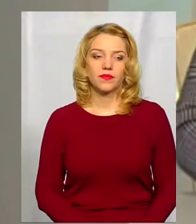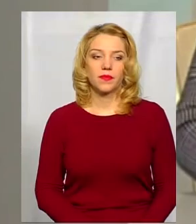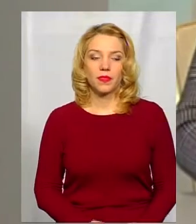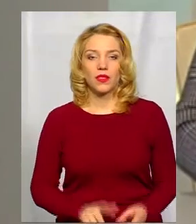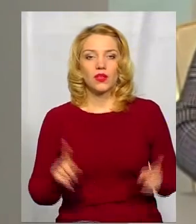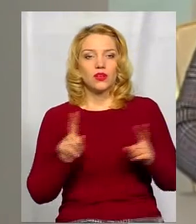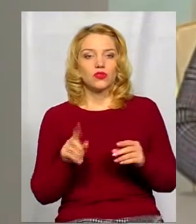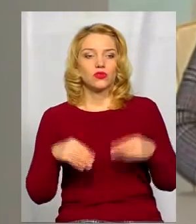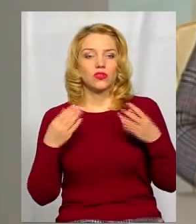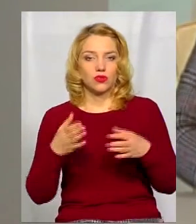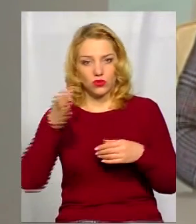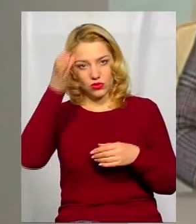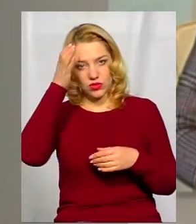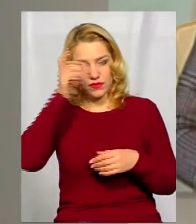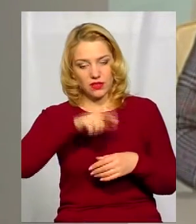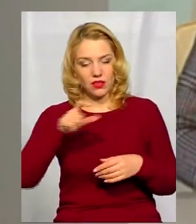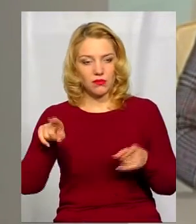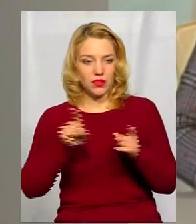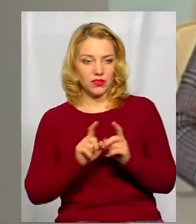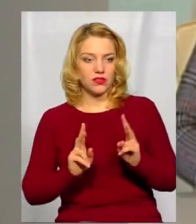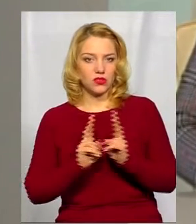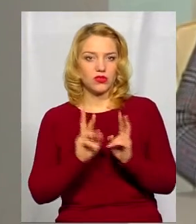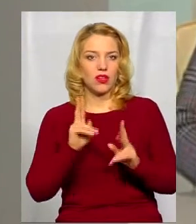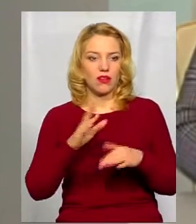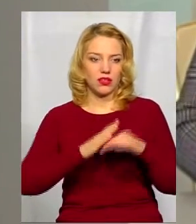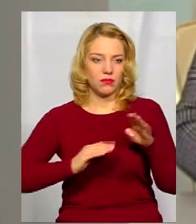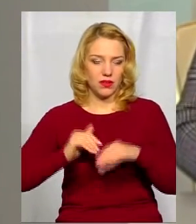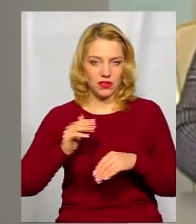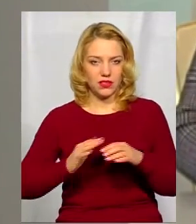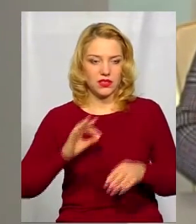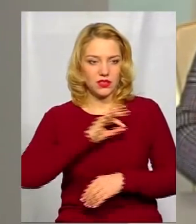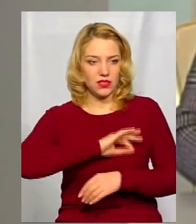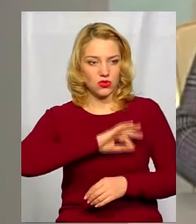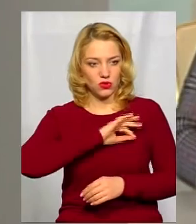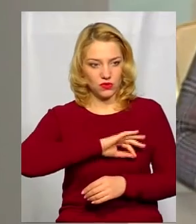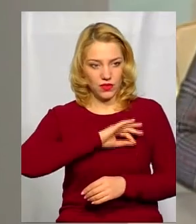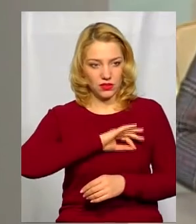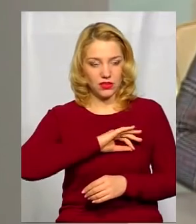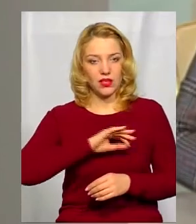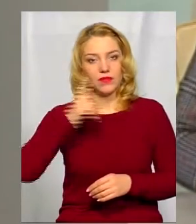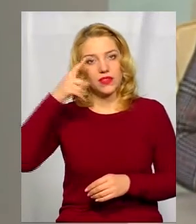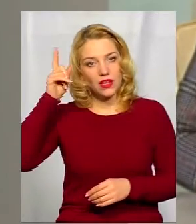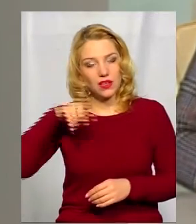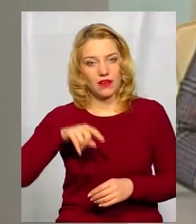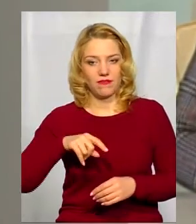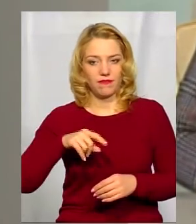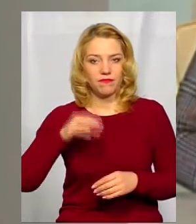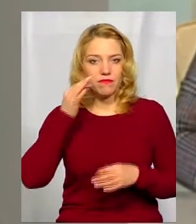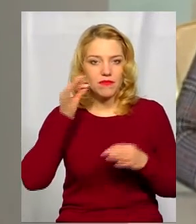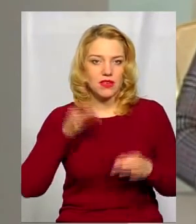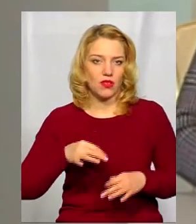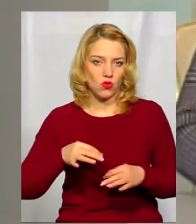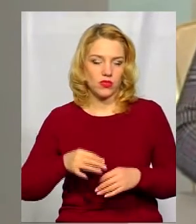Що дають освітянам такі зустрічі? Як на практиці застосувати знання, вміння,